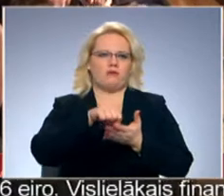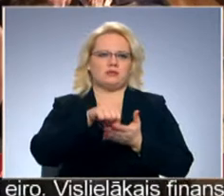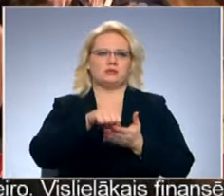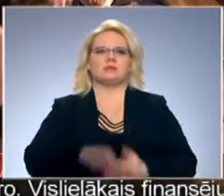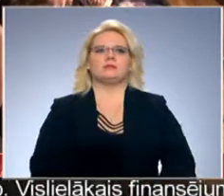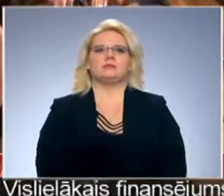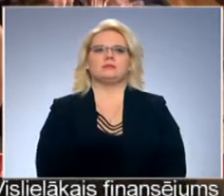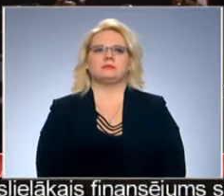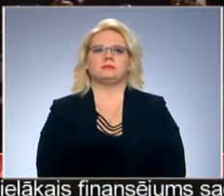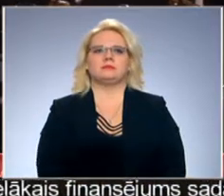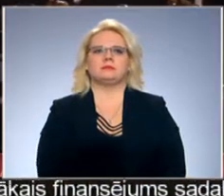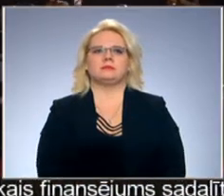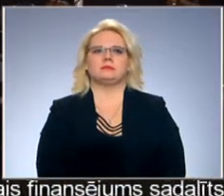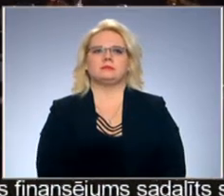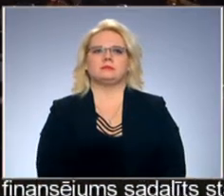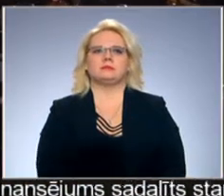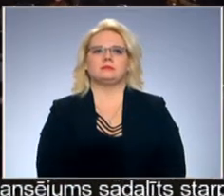Kalimesa, Jānis Eicēns, Vidzemes televīzija.